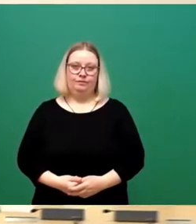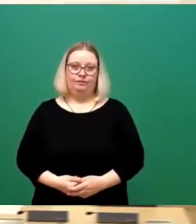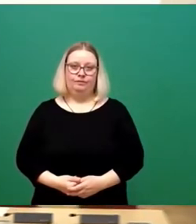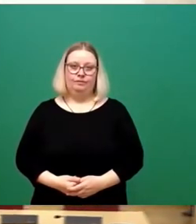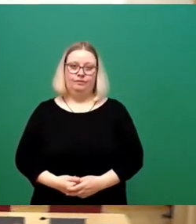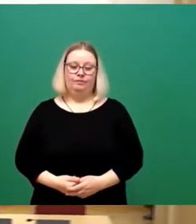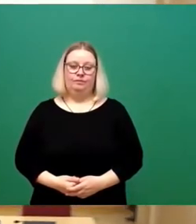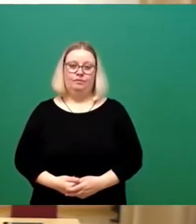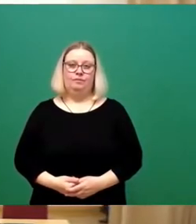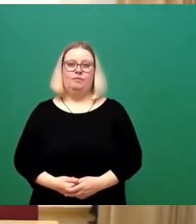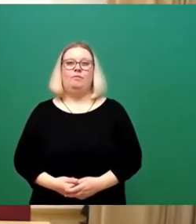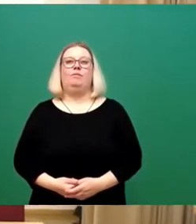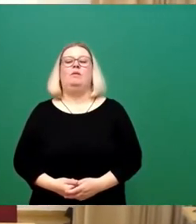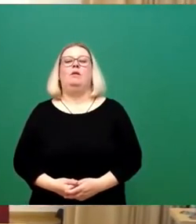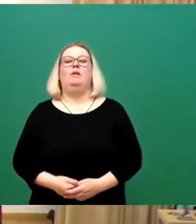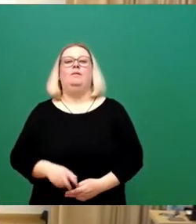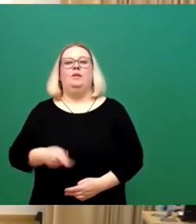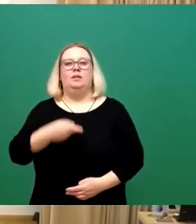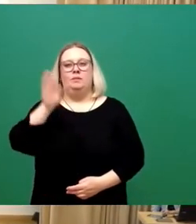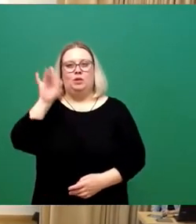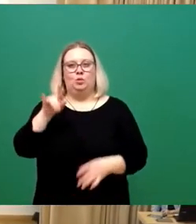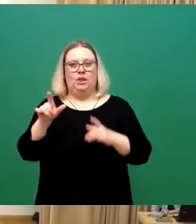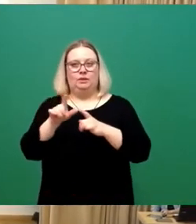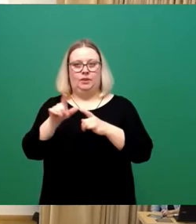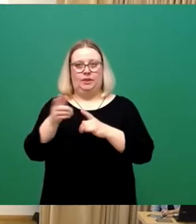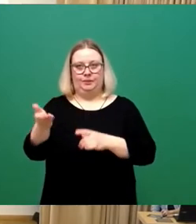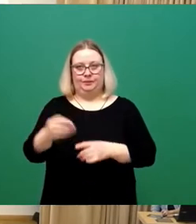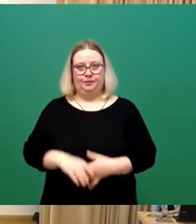Als nächste Wortmeldung die SPD-Fraktion, Frau Frowieser.